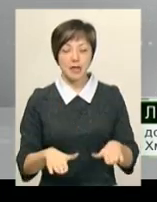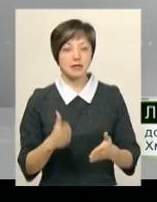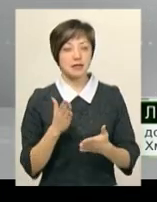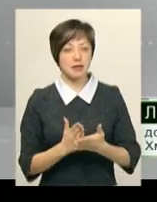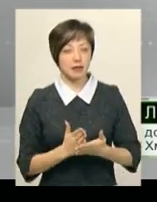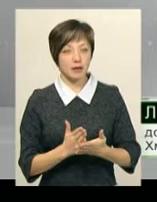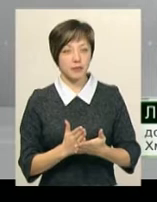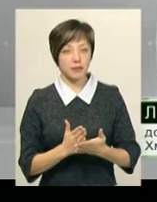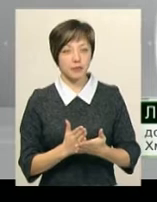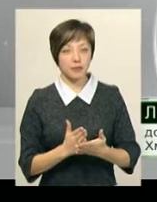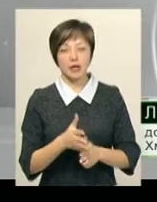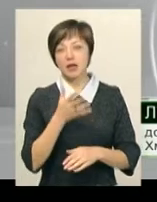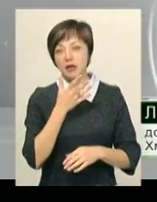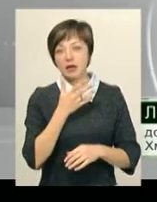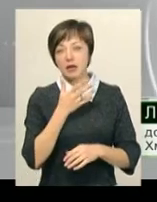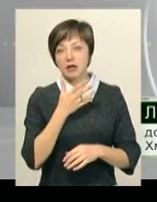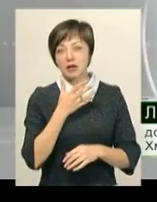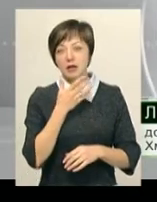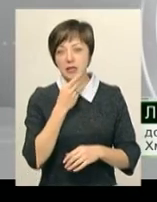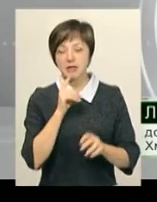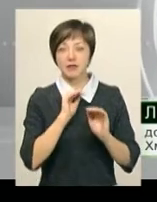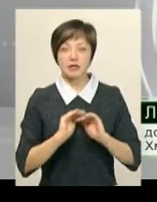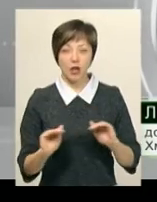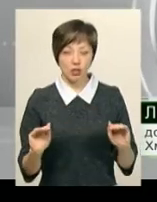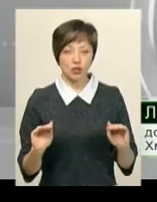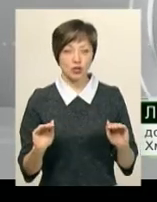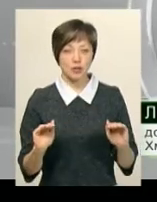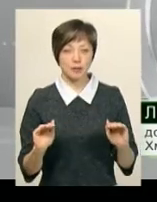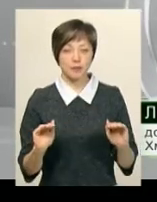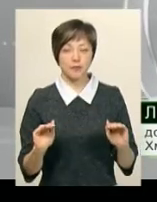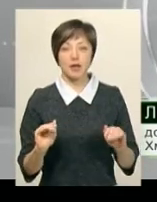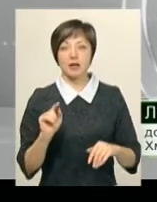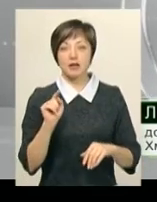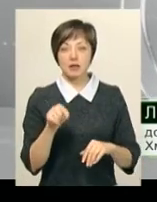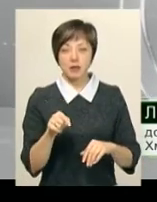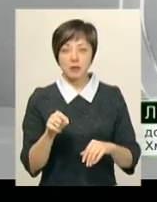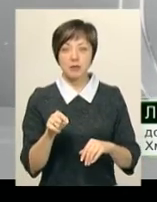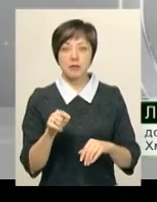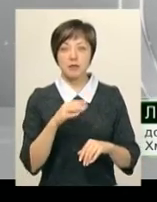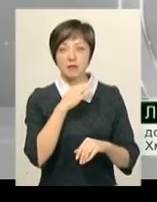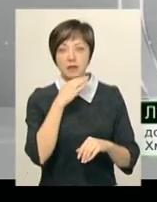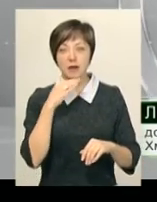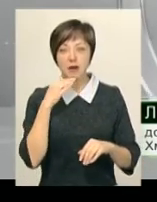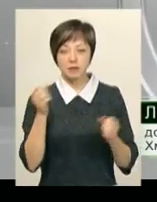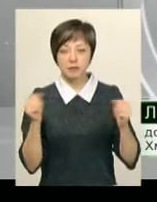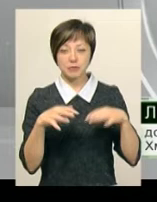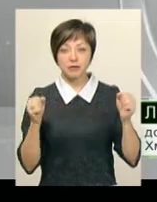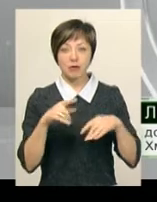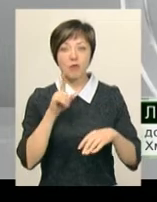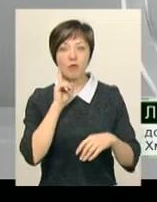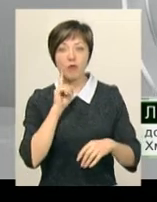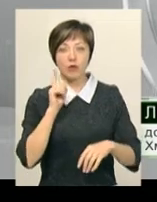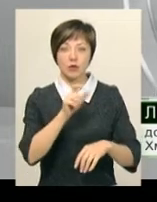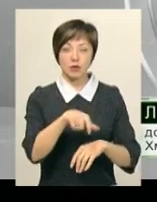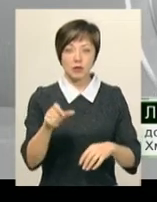красиве, тупове, затишне. На ньому збирається велике кількість молоді, дорослого покоріння.